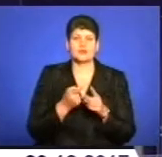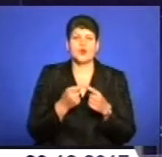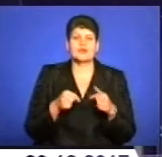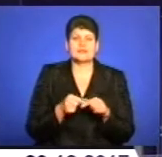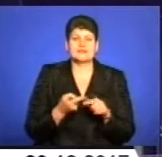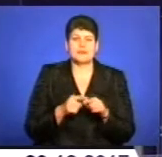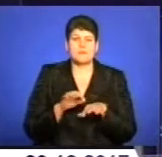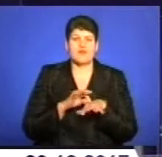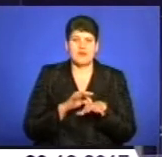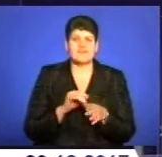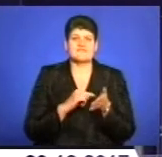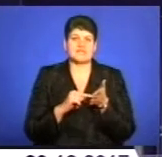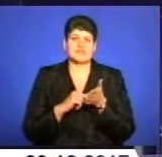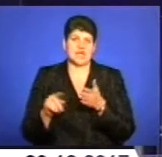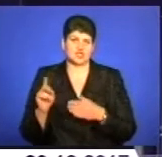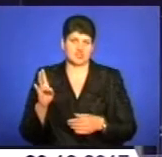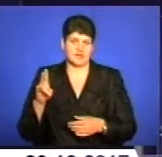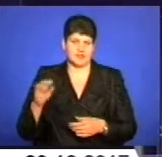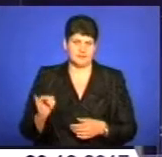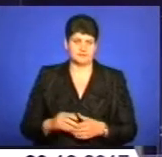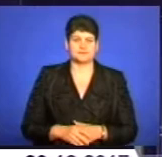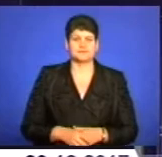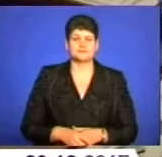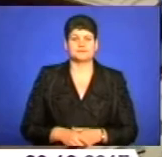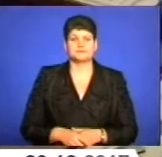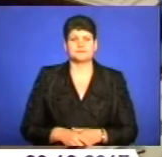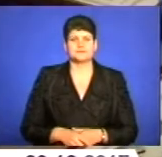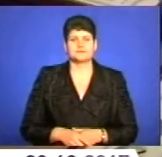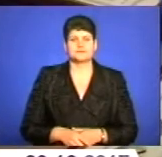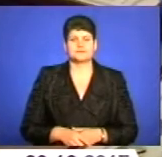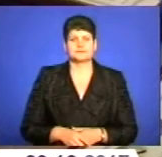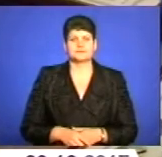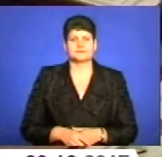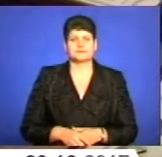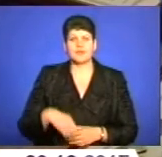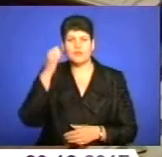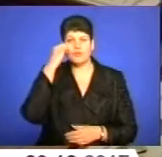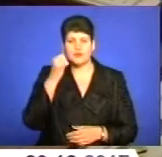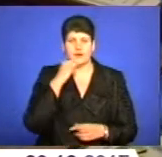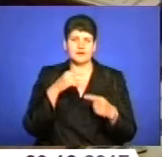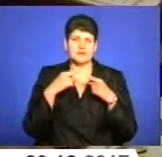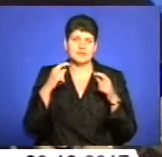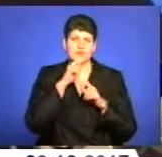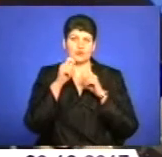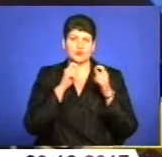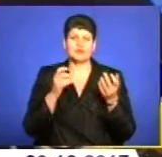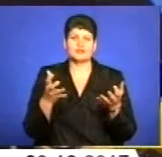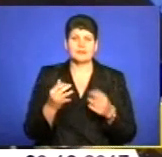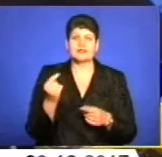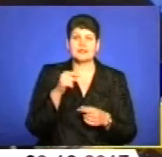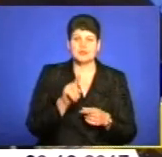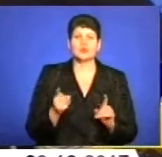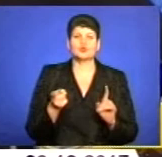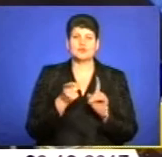їх проведення, відзначили детальніше у наступному матеріалі. Подяки та символічні подарунки отримали всі ті, хто